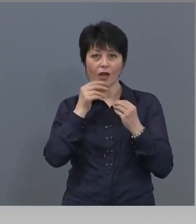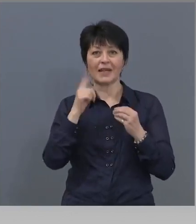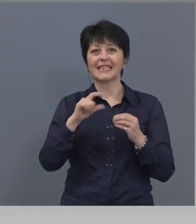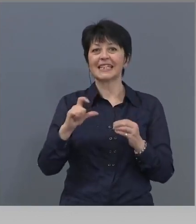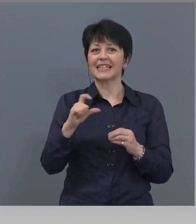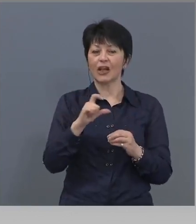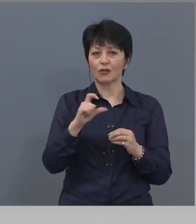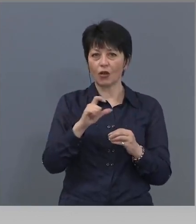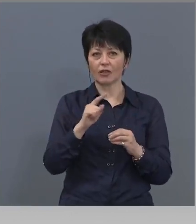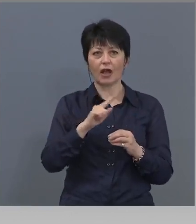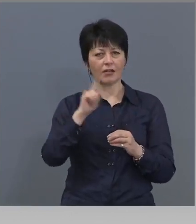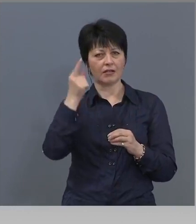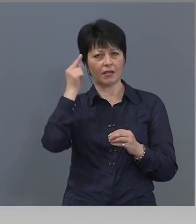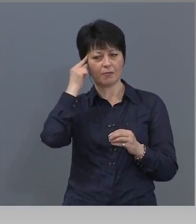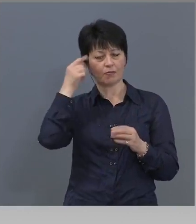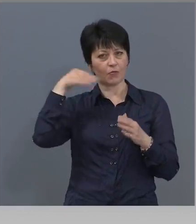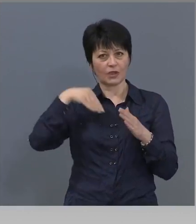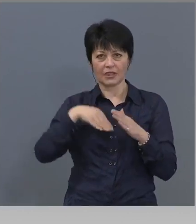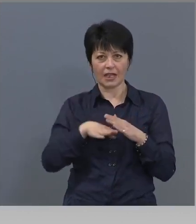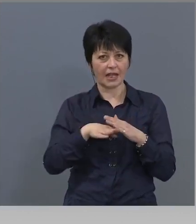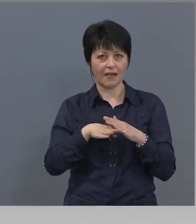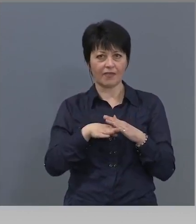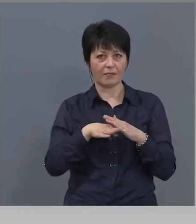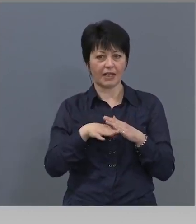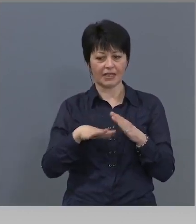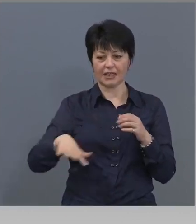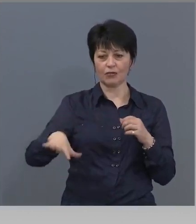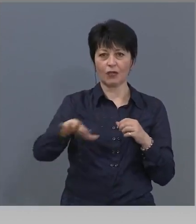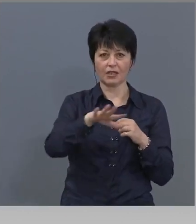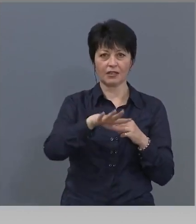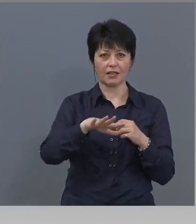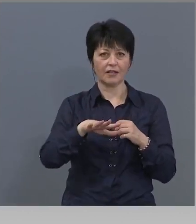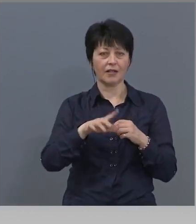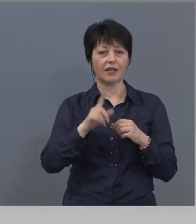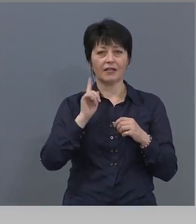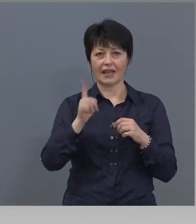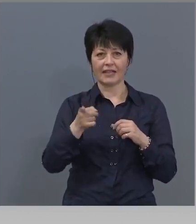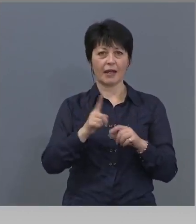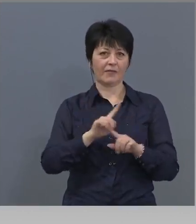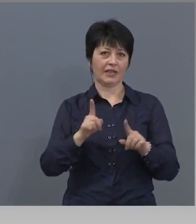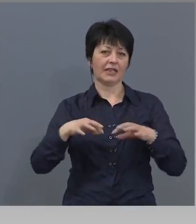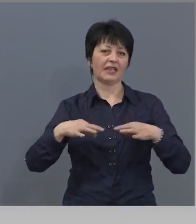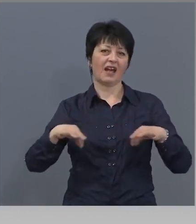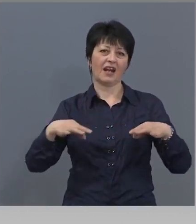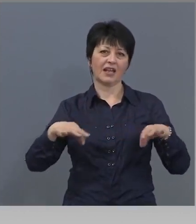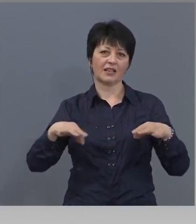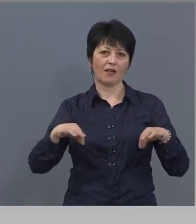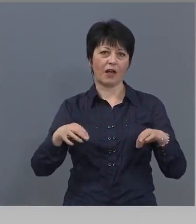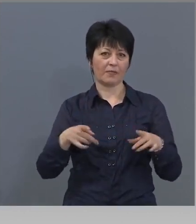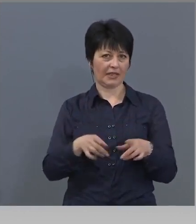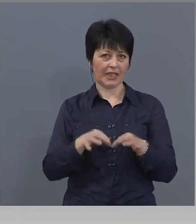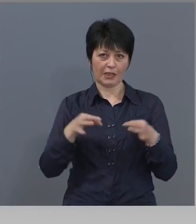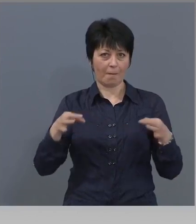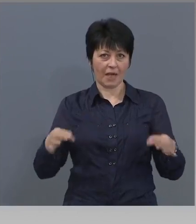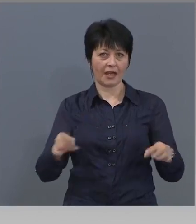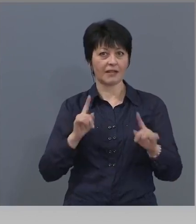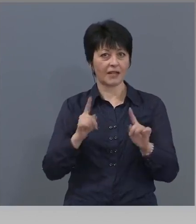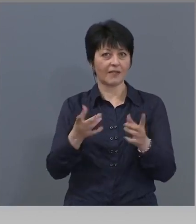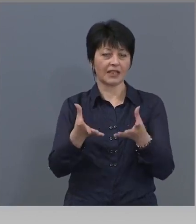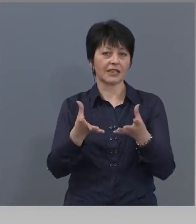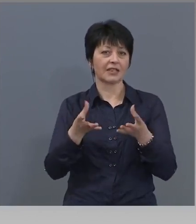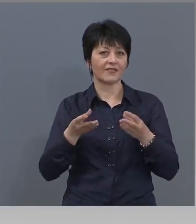не подсеняваме ситуацията. Не считаме, че това е трябва да се разхлабиме точно на тези правни. Че трябва да вземат